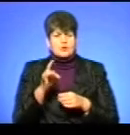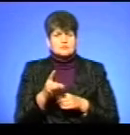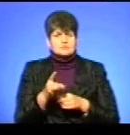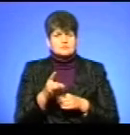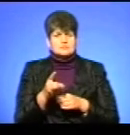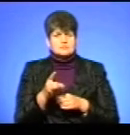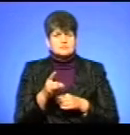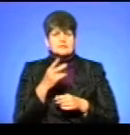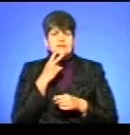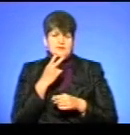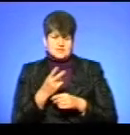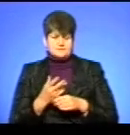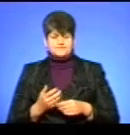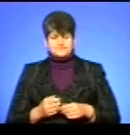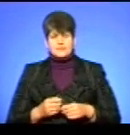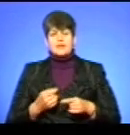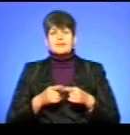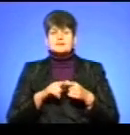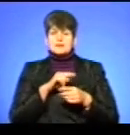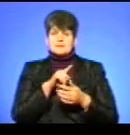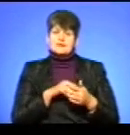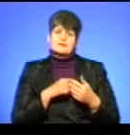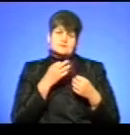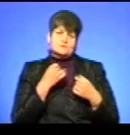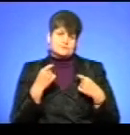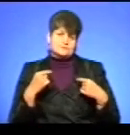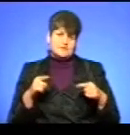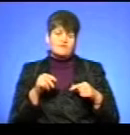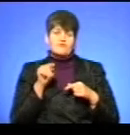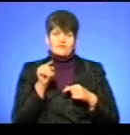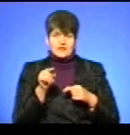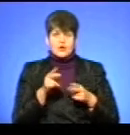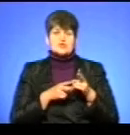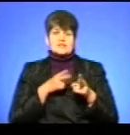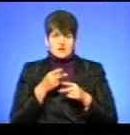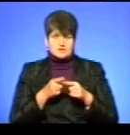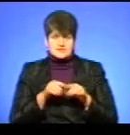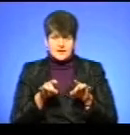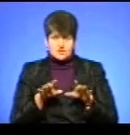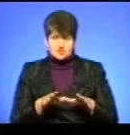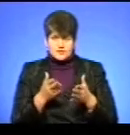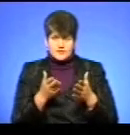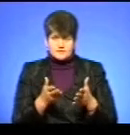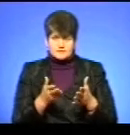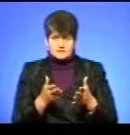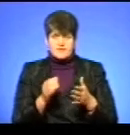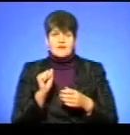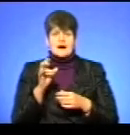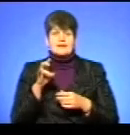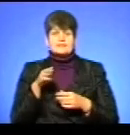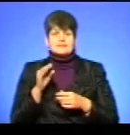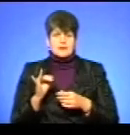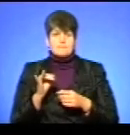Дивіться, я вам на це питання відповім наступним чином. Ви оскаржили це рішення в Антимонопольному комітеті